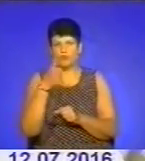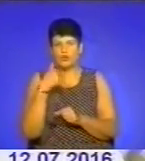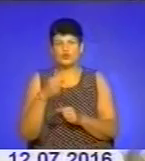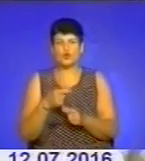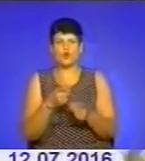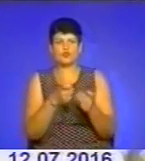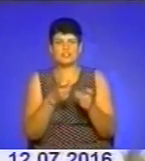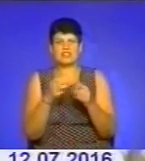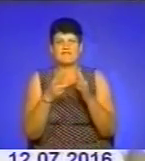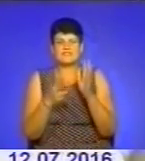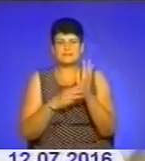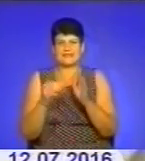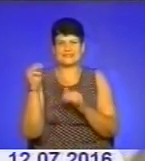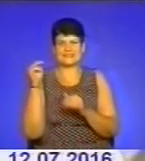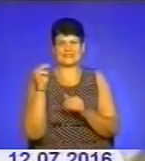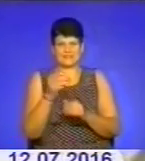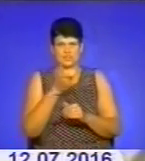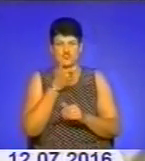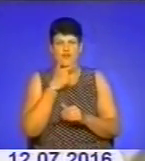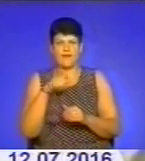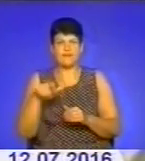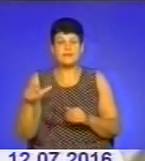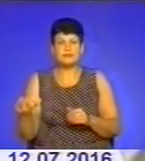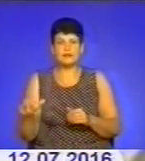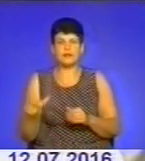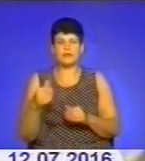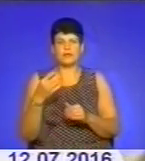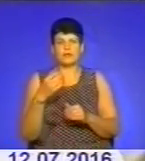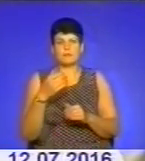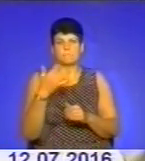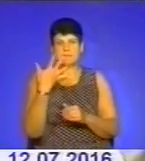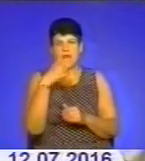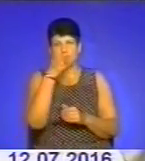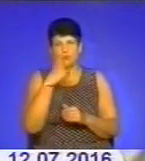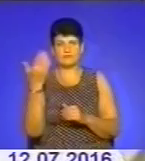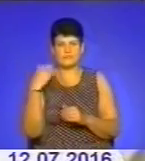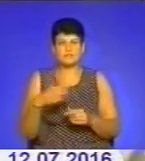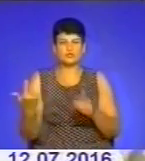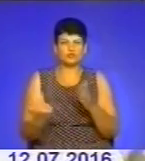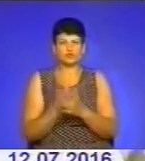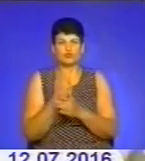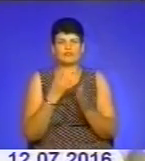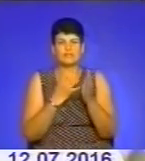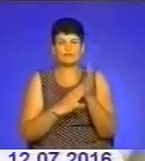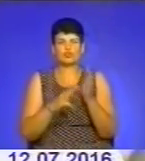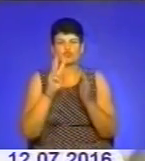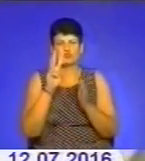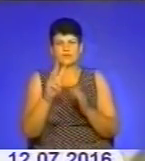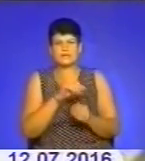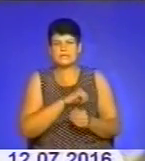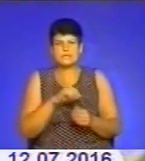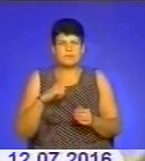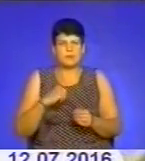тисяч самої еліти. І от років п'ять тому зробили їм другу катинь, 93 з самих. Ми дуже глибоко